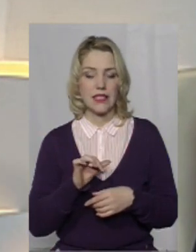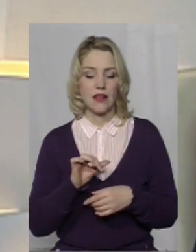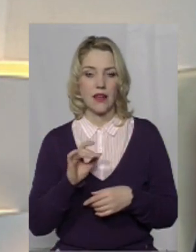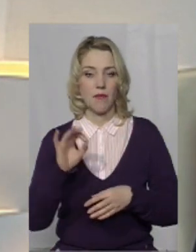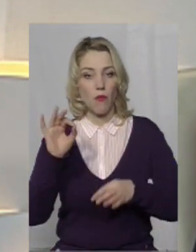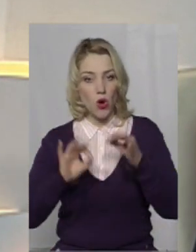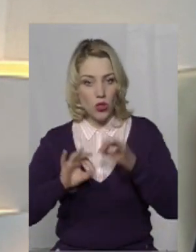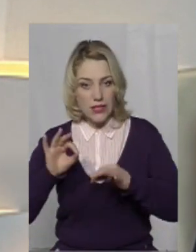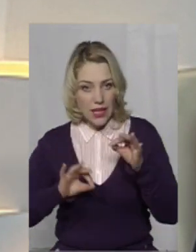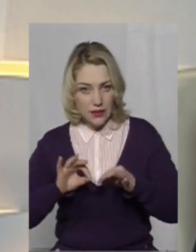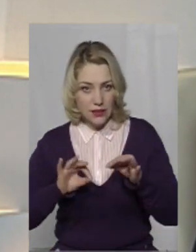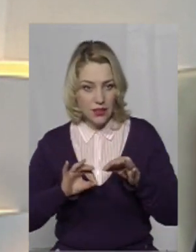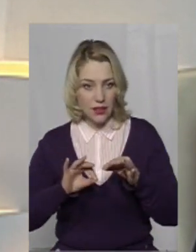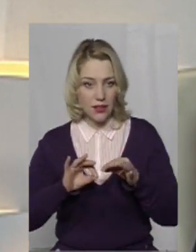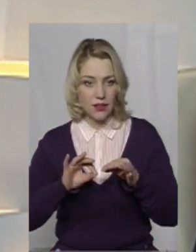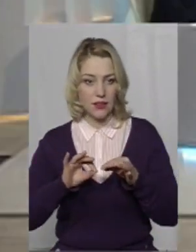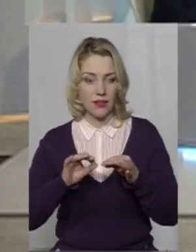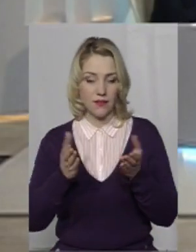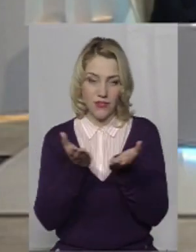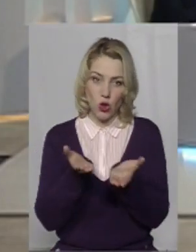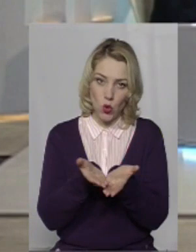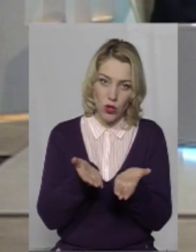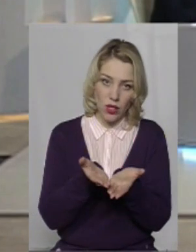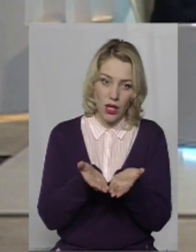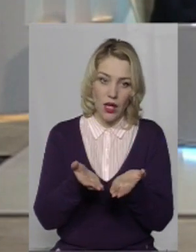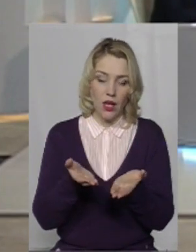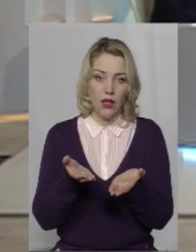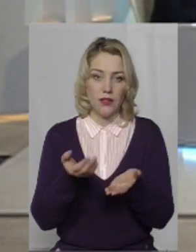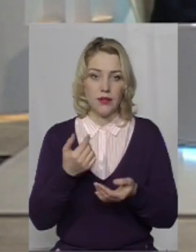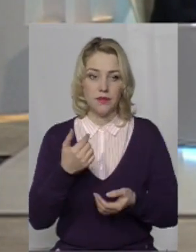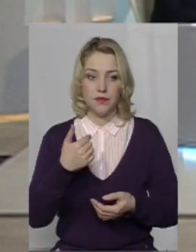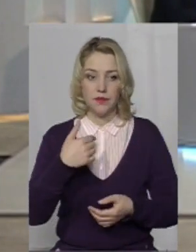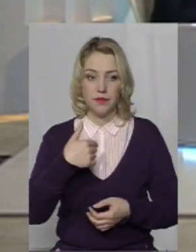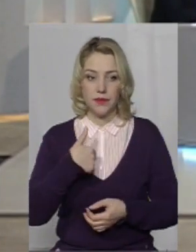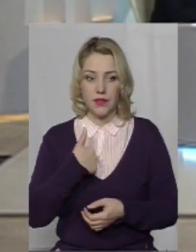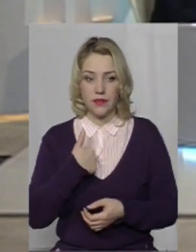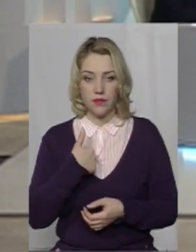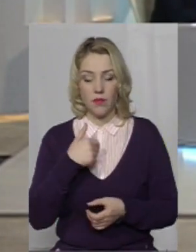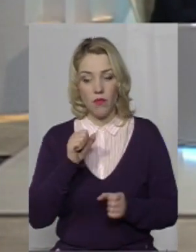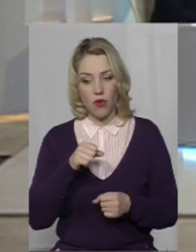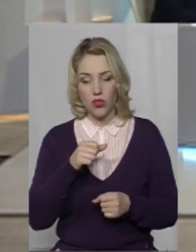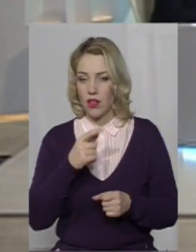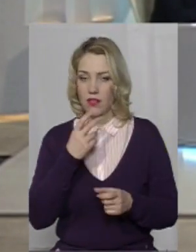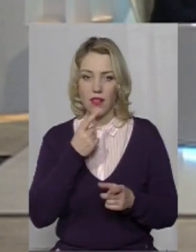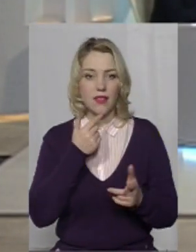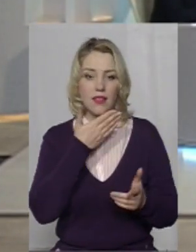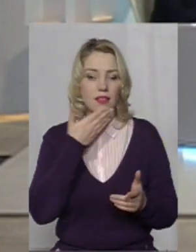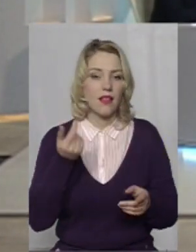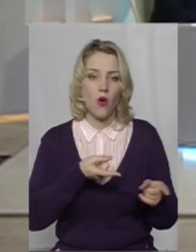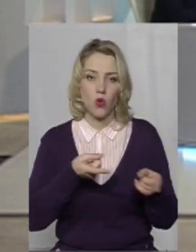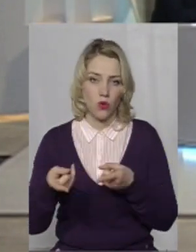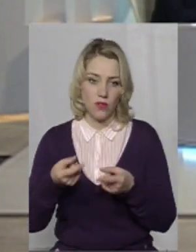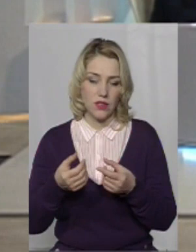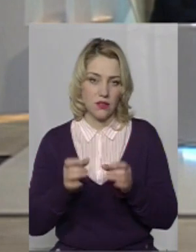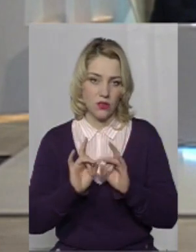процентному співвідношенні, я, якщо так можна сказати, тут трошки не готовий сказати. Тому що